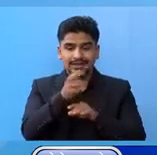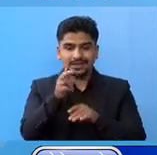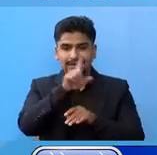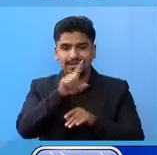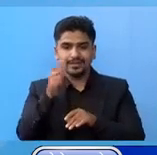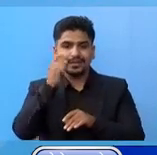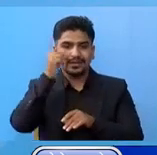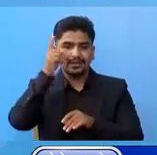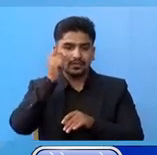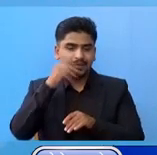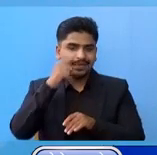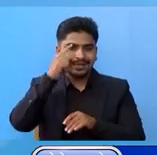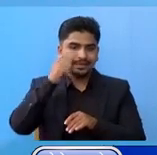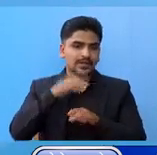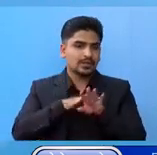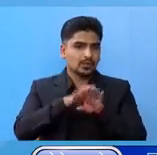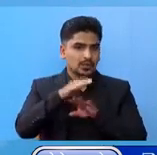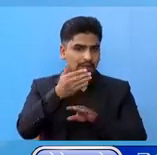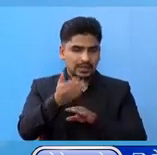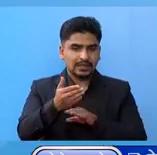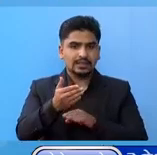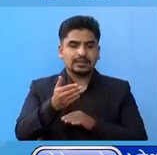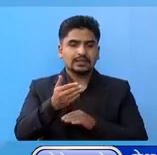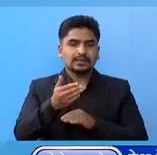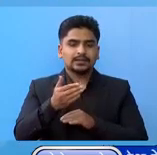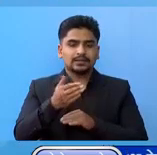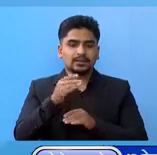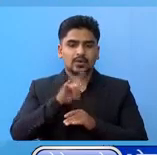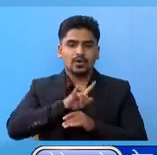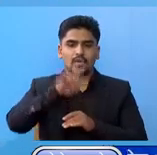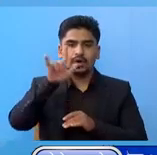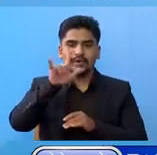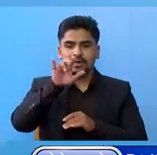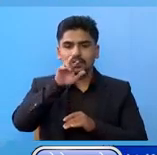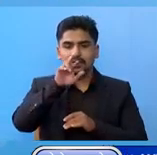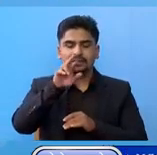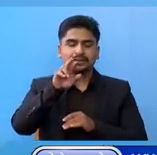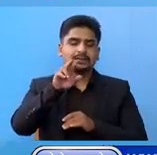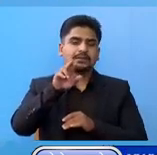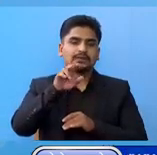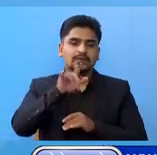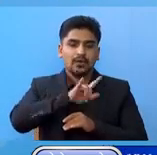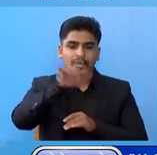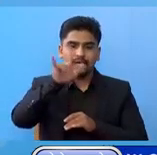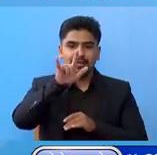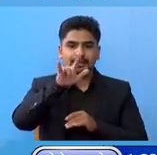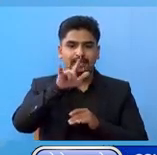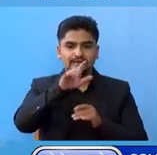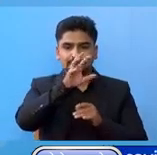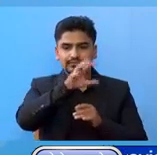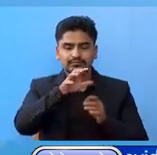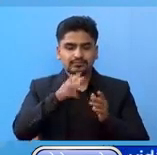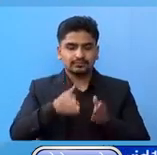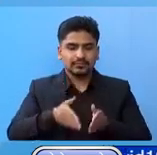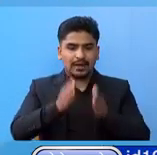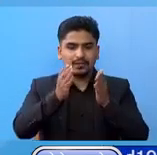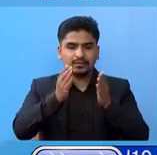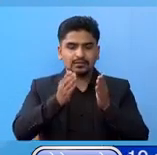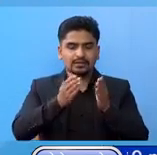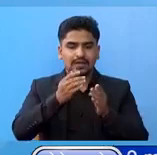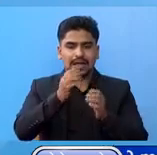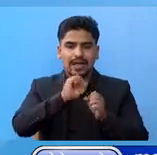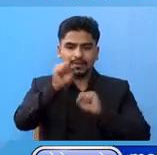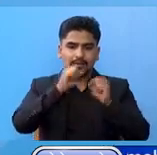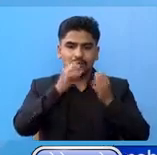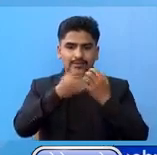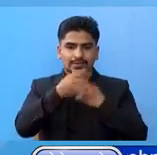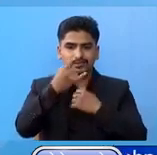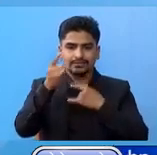नेपा